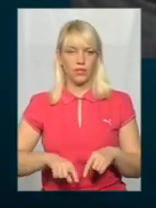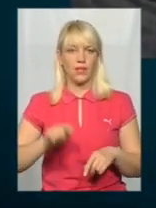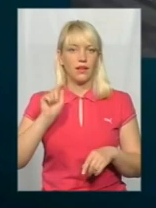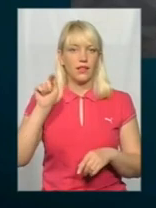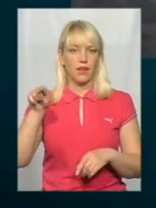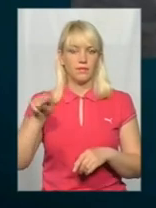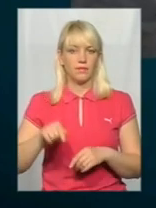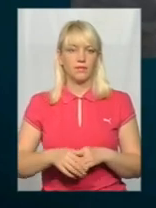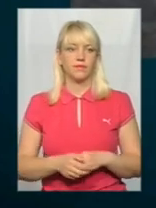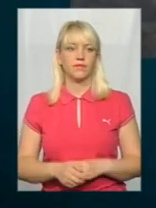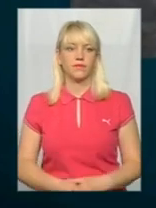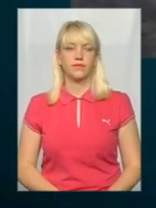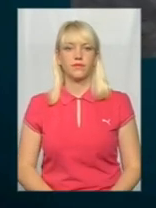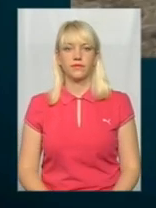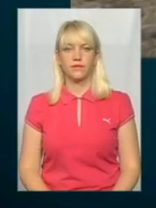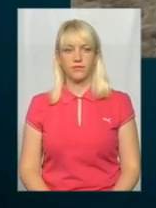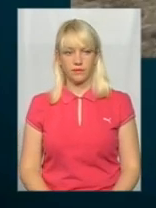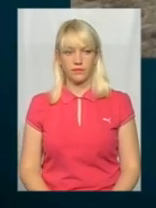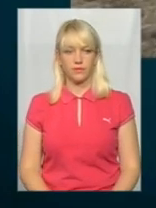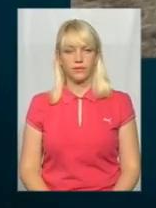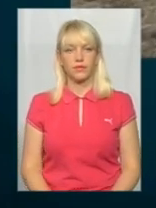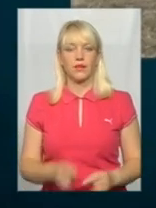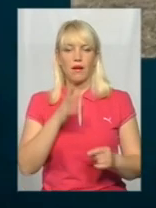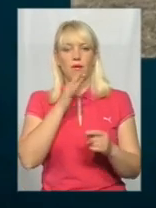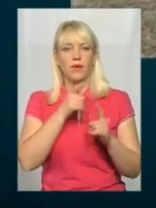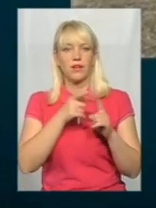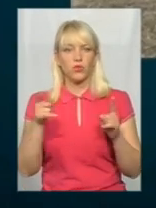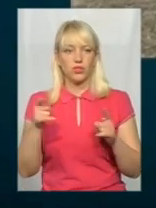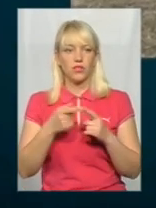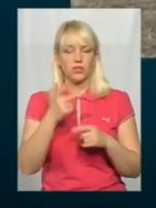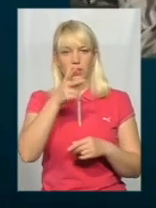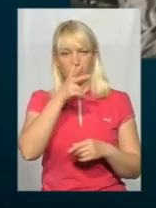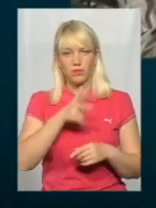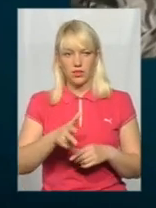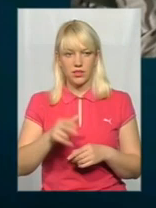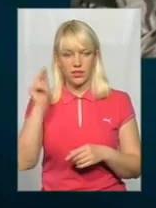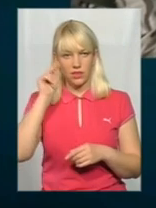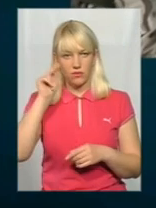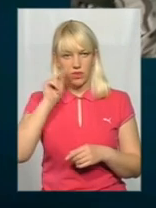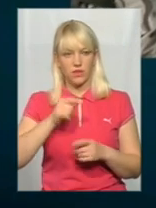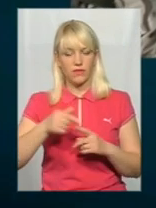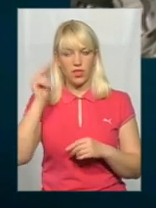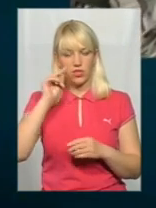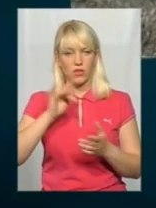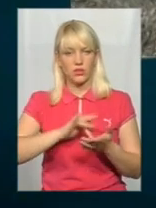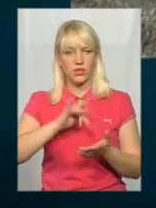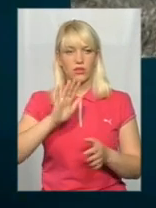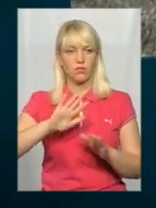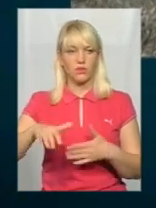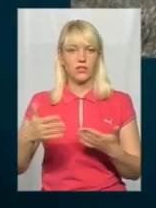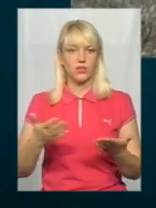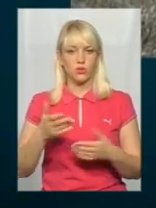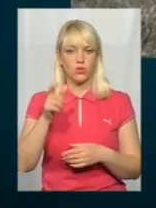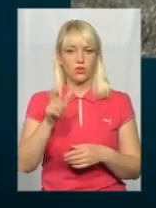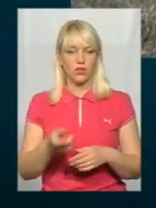період часу складає три місяці навчання в навчальному центру, після того, після чого